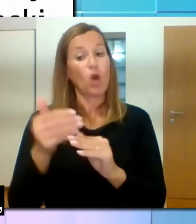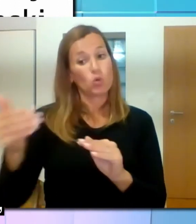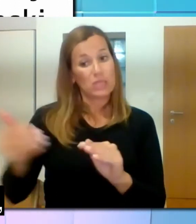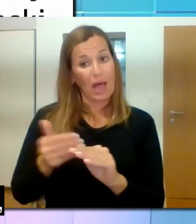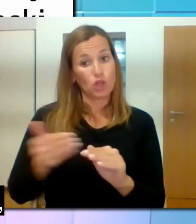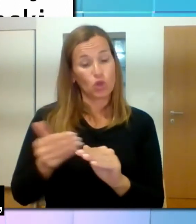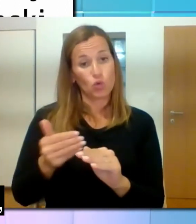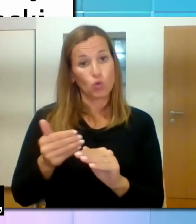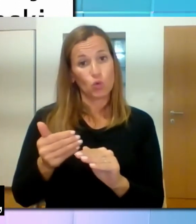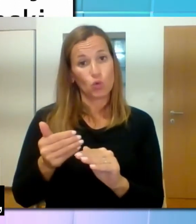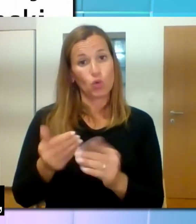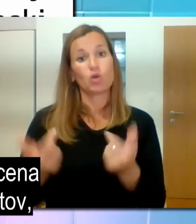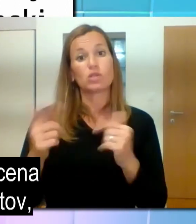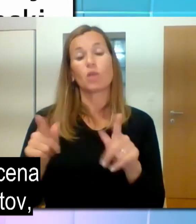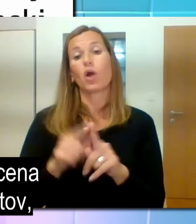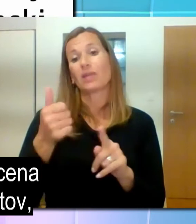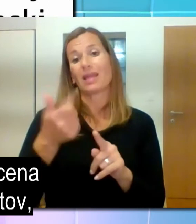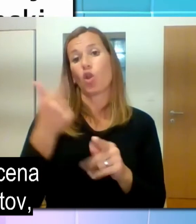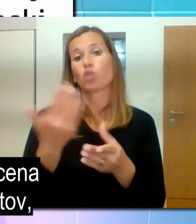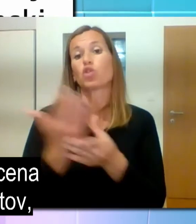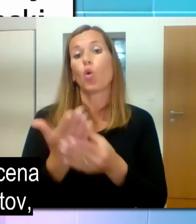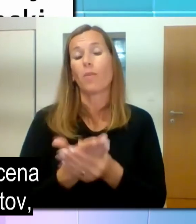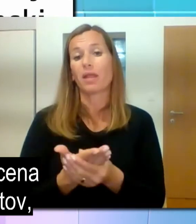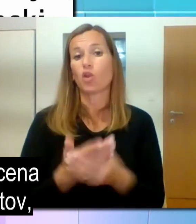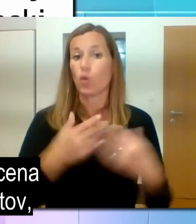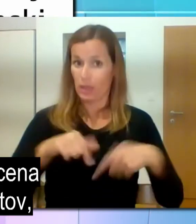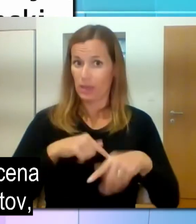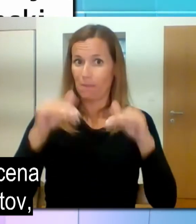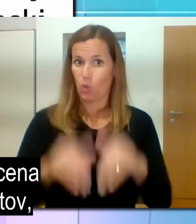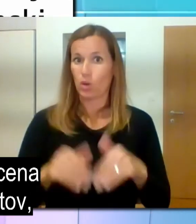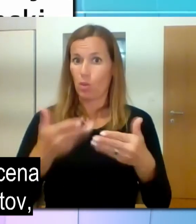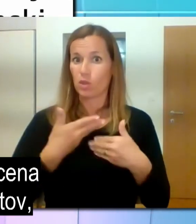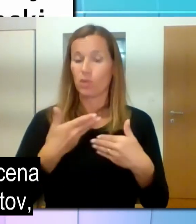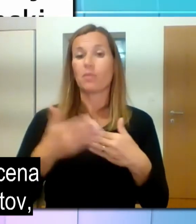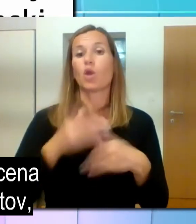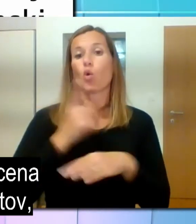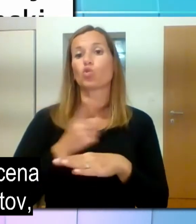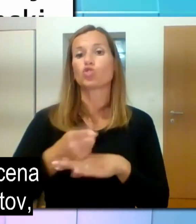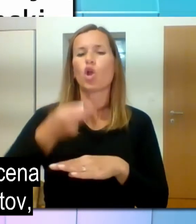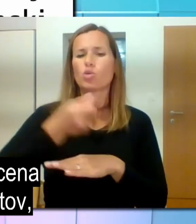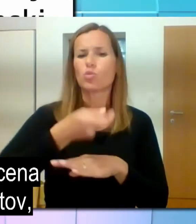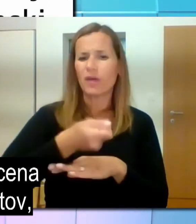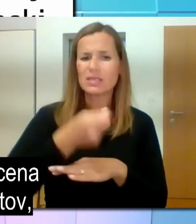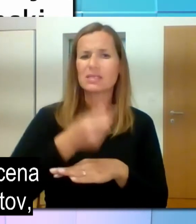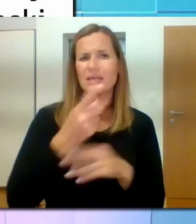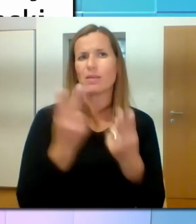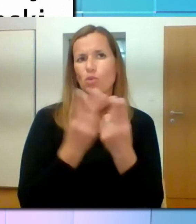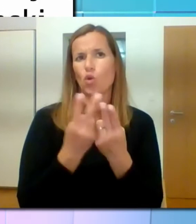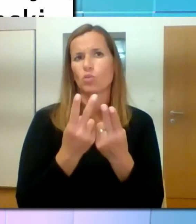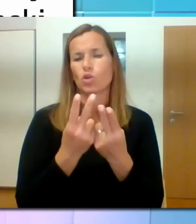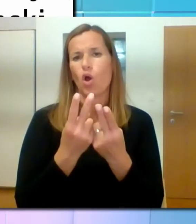podobno javlja pri drugih dveh v spodbuda, ki jih bom tudi navedla, je ocena doseganja delovnih